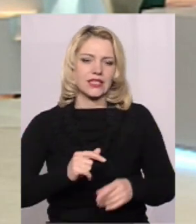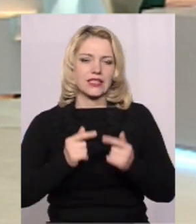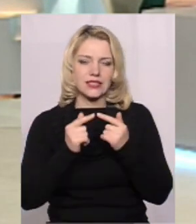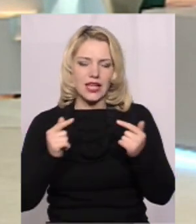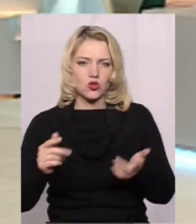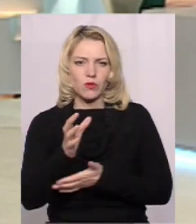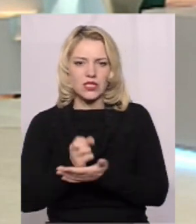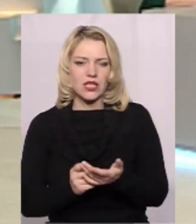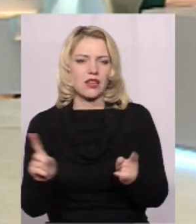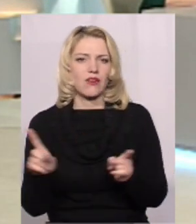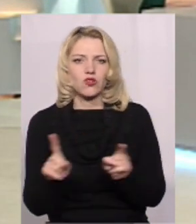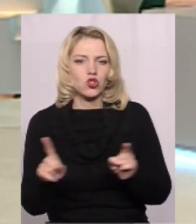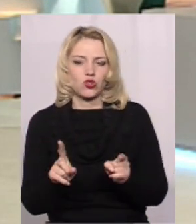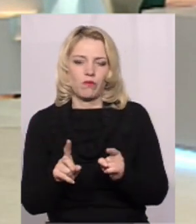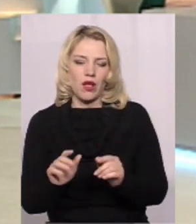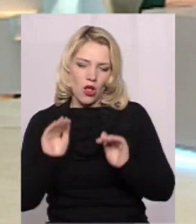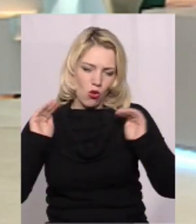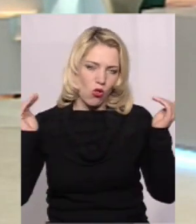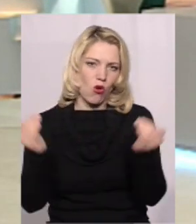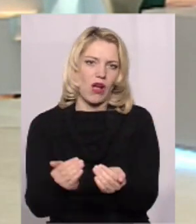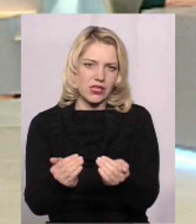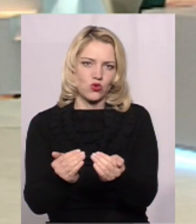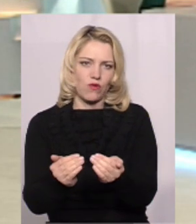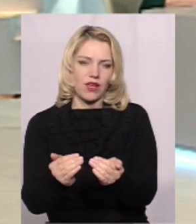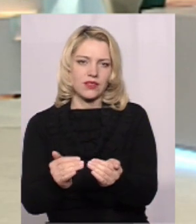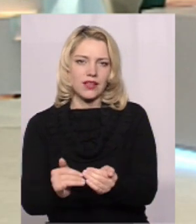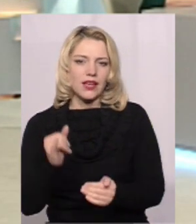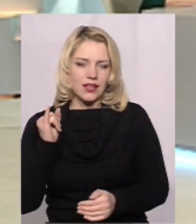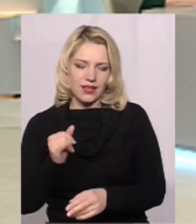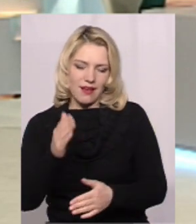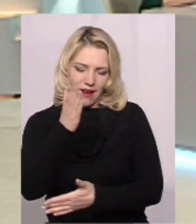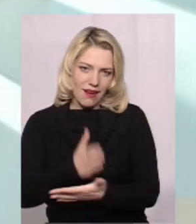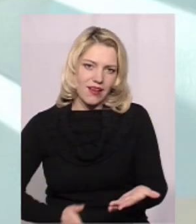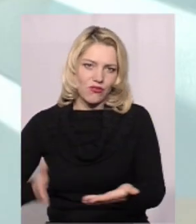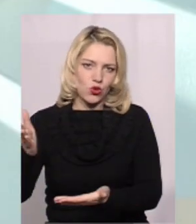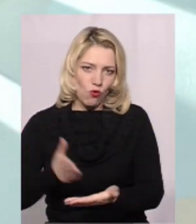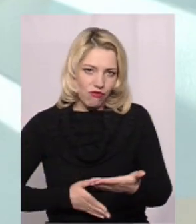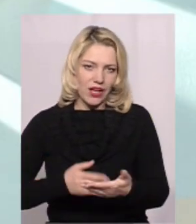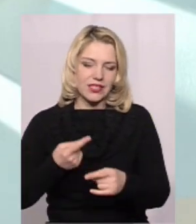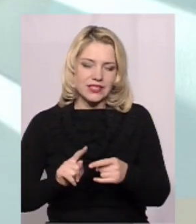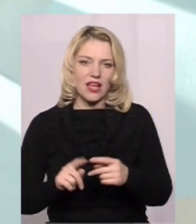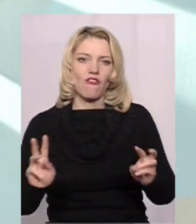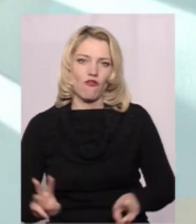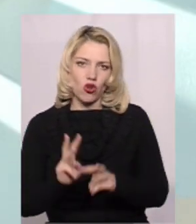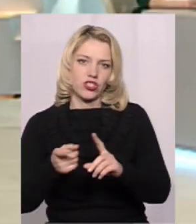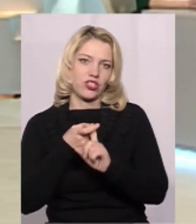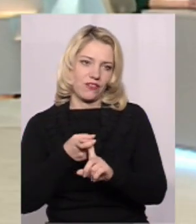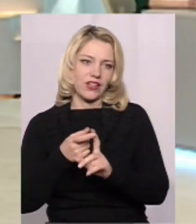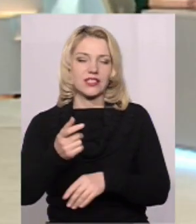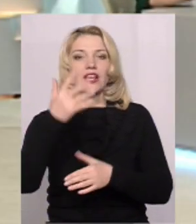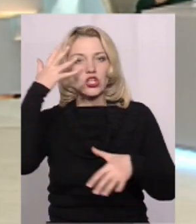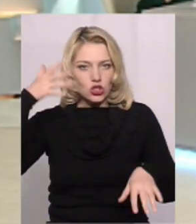резервів для того, щоб локалізувати І в кінці кінців вже, скажімо так, ліквідувати це вогнищі інфекції Зрозуміло.